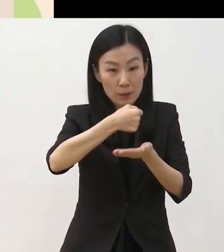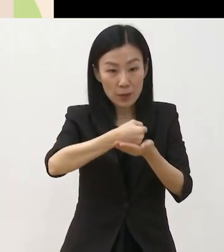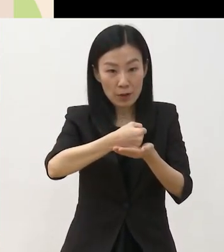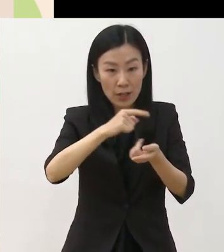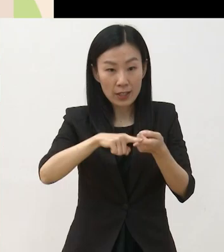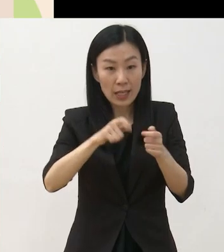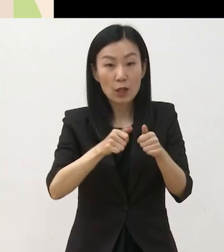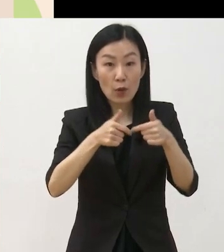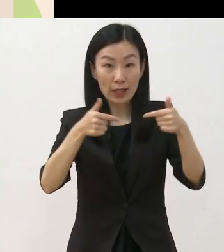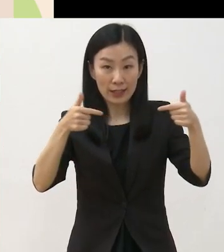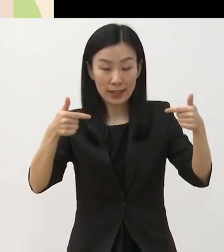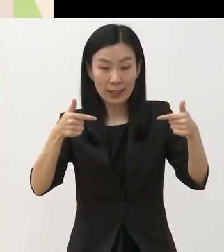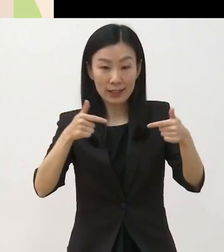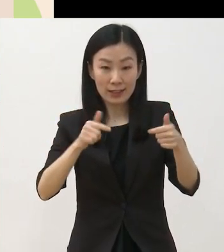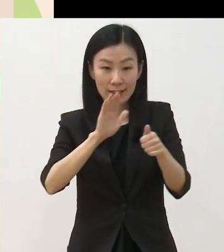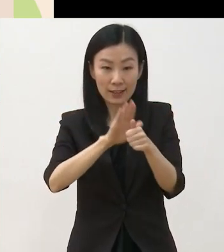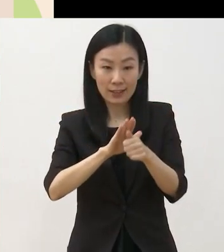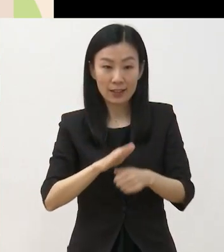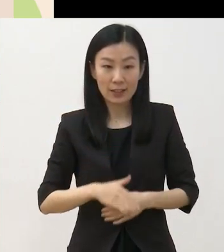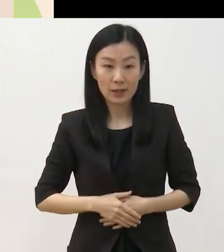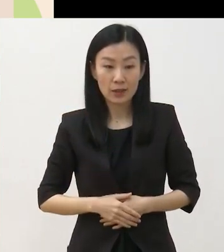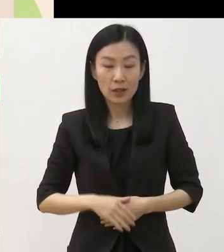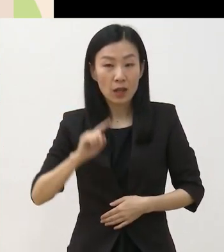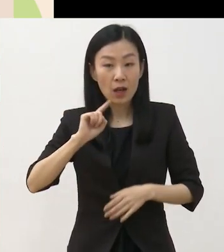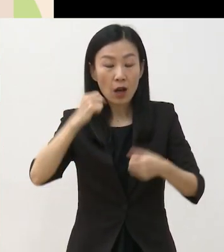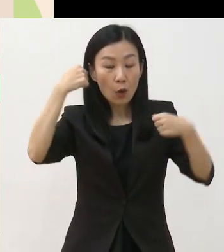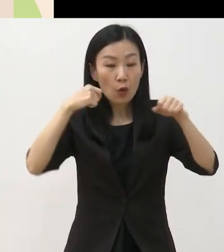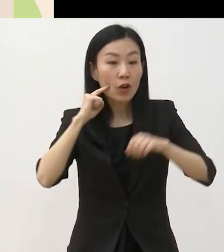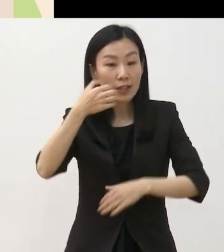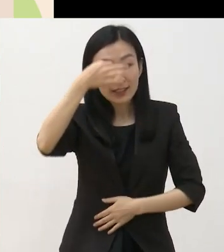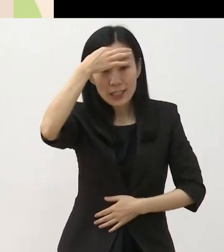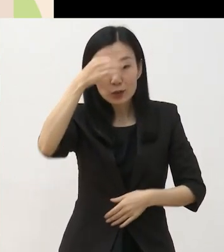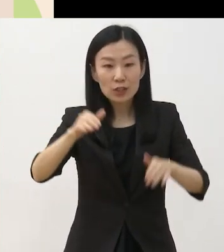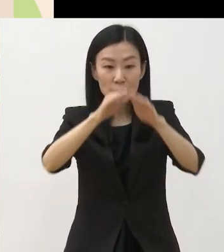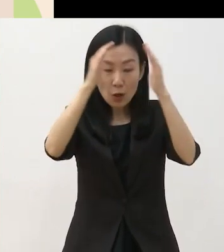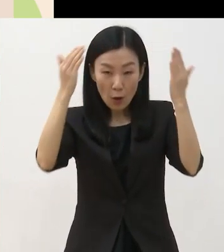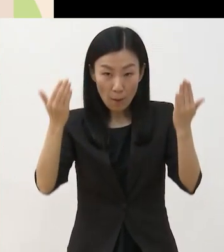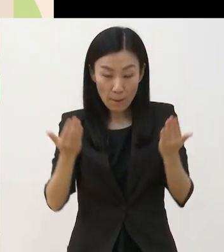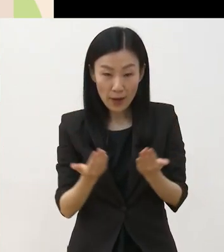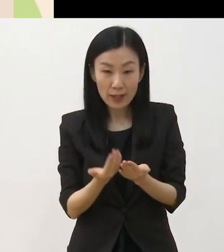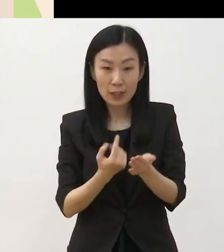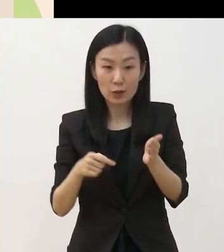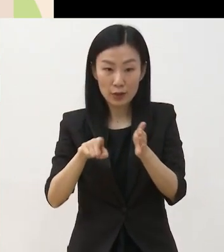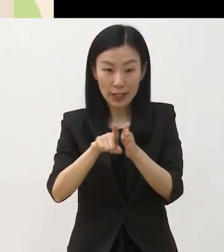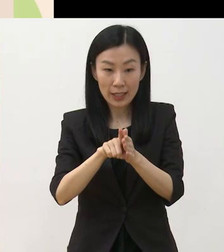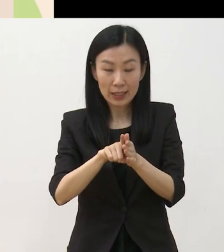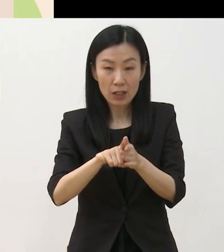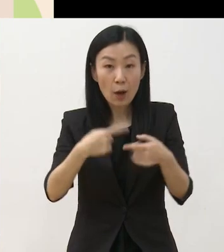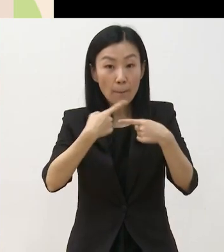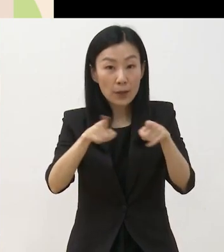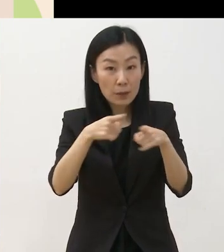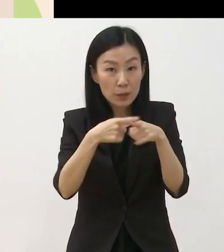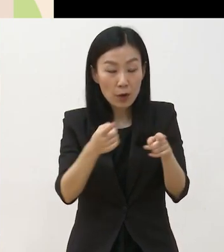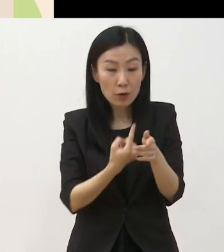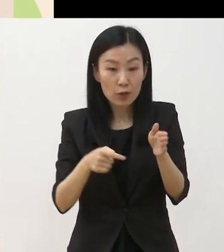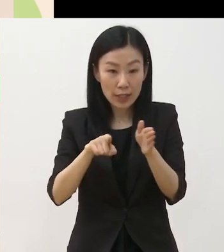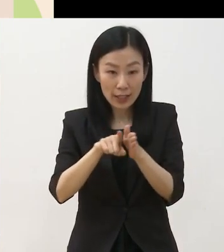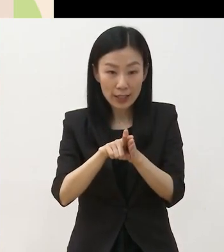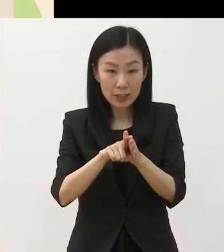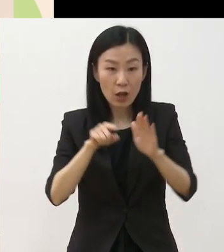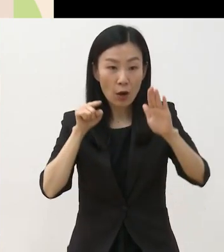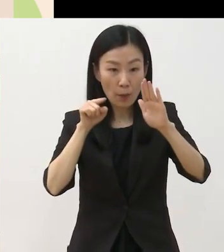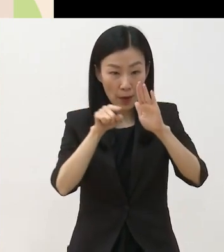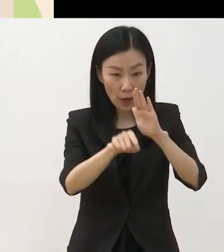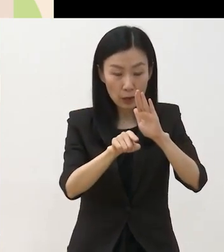공연 예술계 전반의 창작 활성화를 위해 비평 지원 사업을 통해 담론 형성,